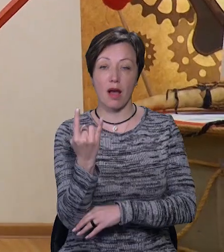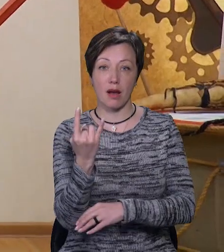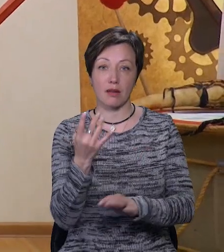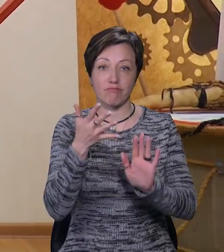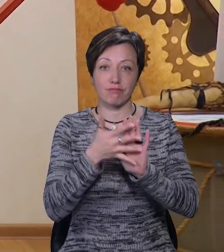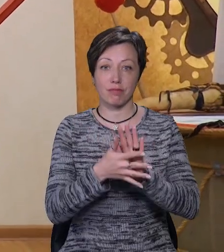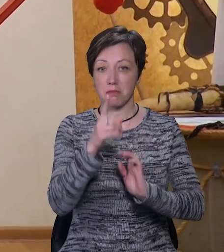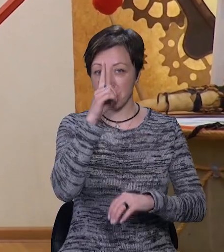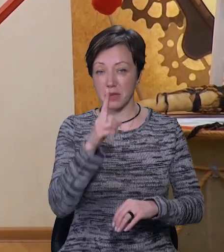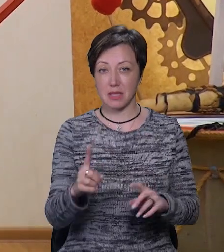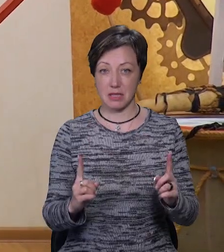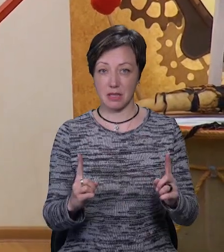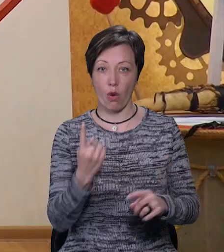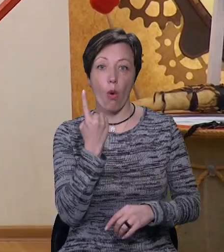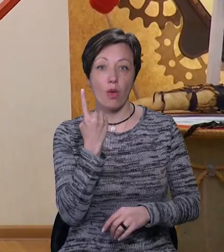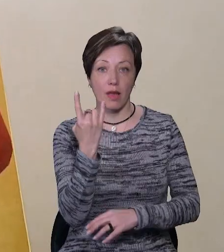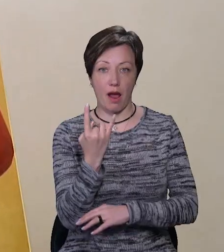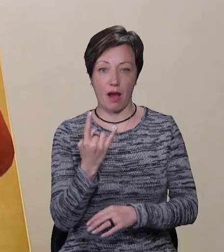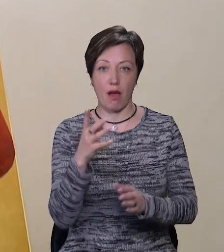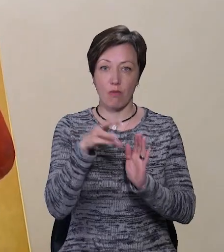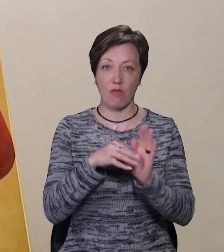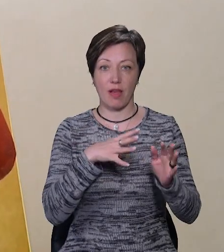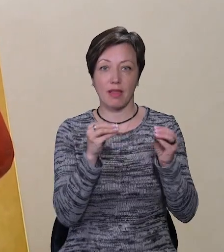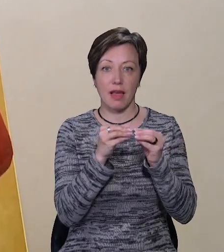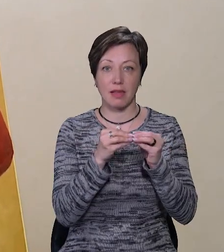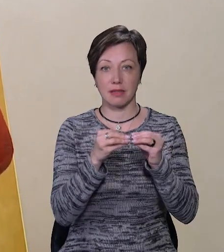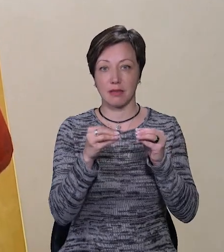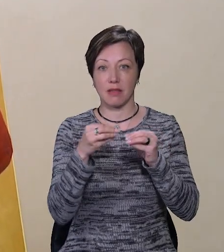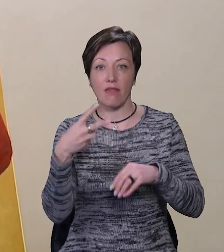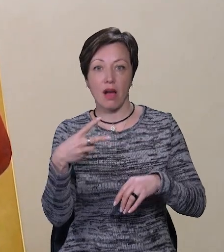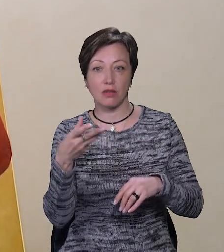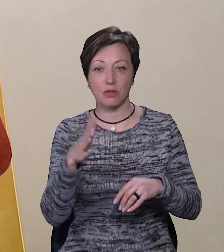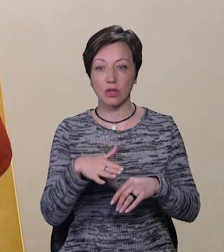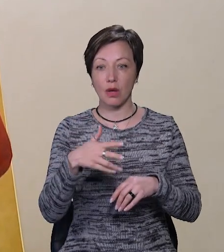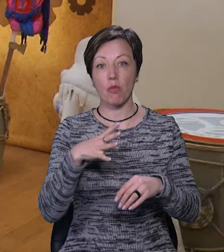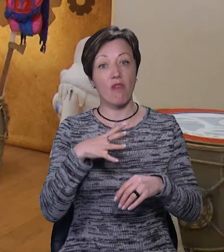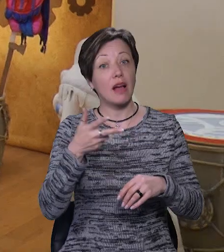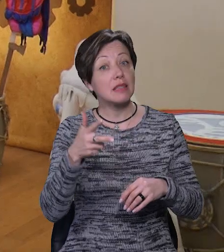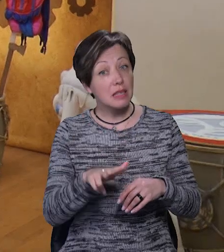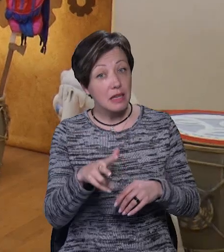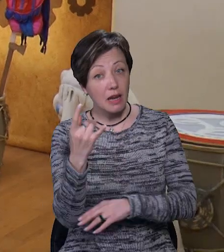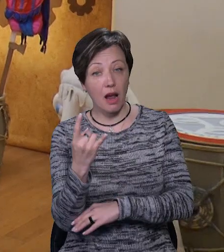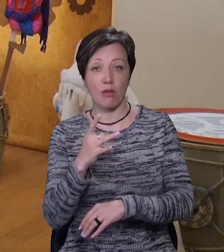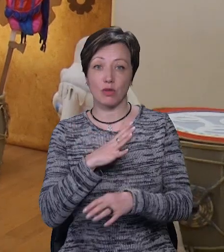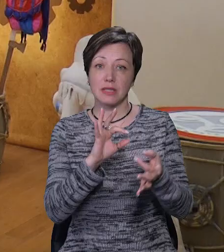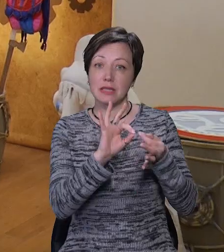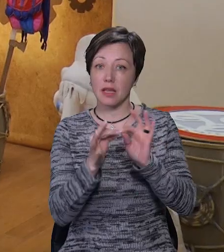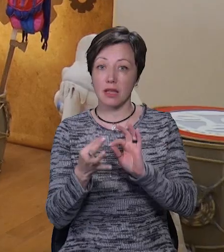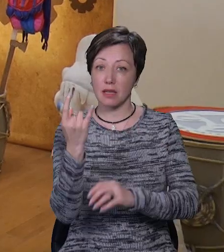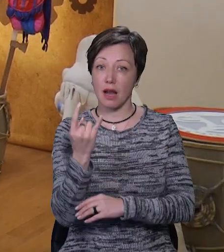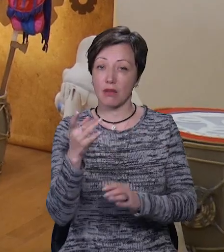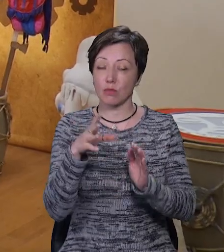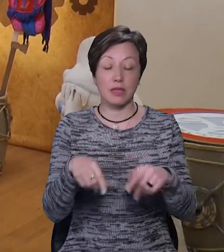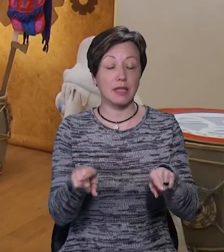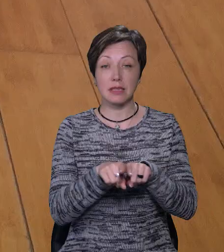місяць. Тільки однієї ляльки, а в виставі буває 10 ляльок, буває 20, буває 3, але може складність ляльки бути